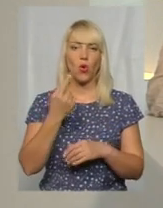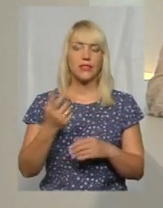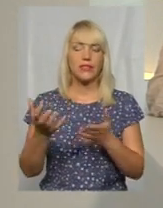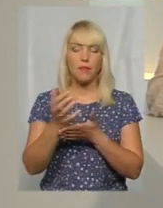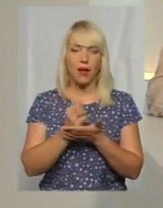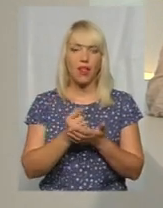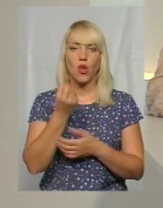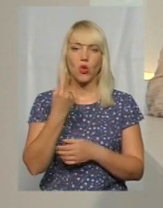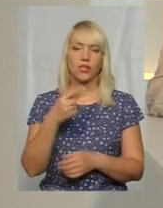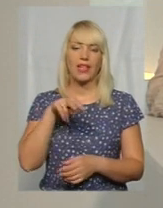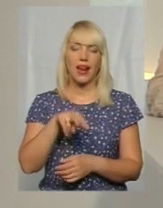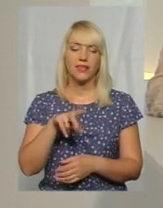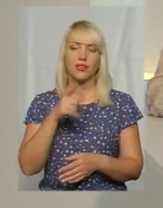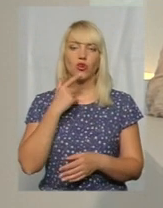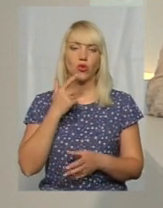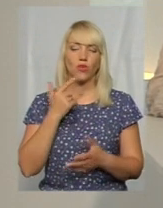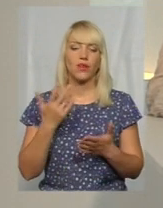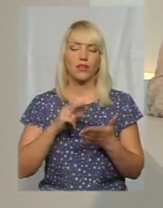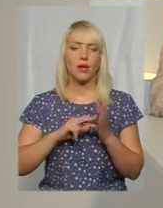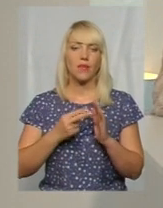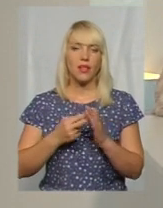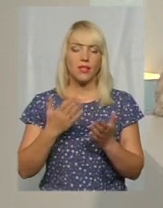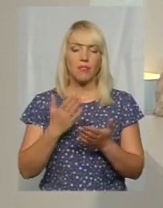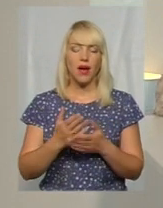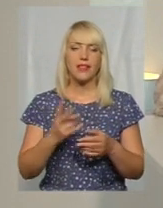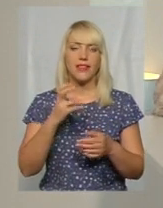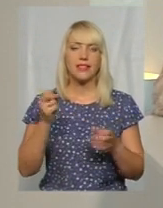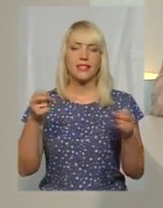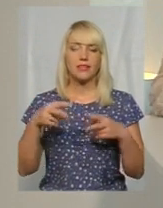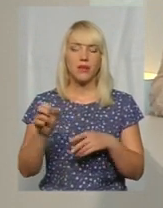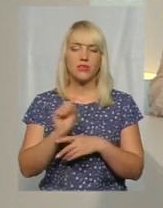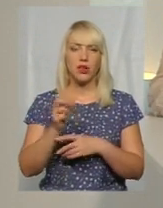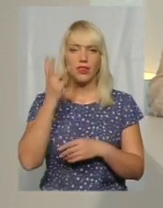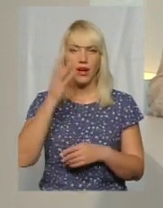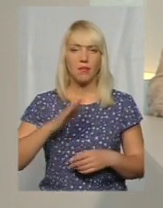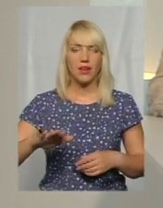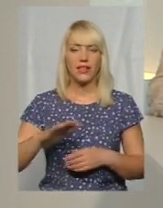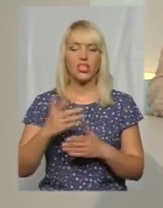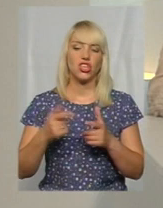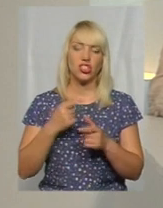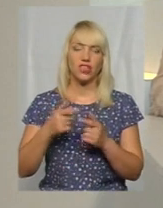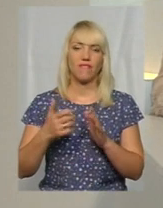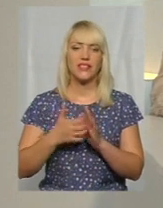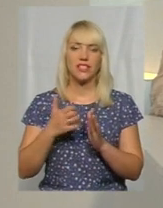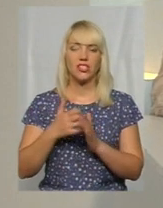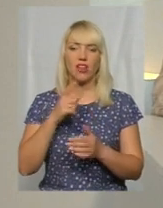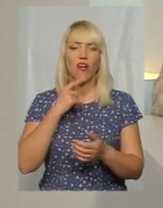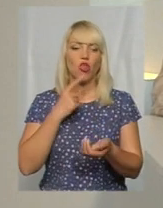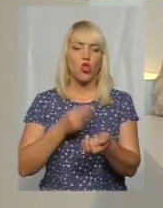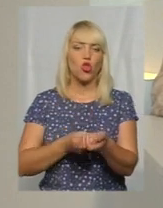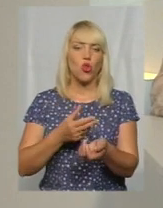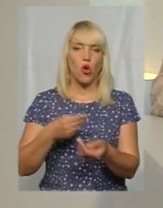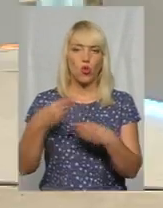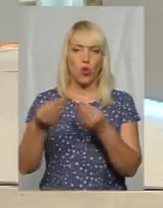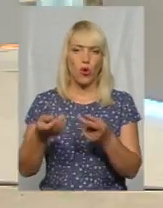крові. Які плани на спецавтомобіль мають на Хмельниччині і чи вистачає в області донорів? Про це нині у темі дня говоримо